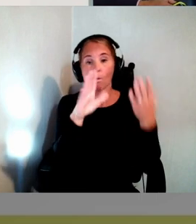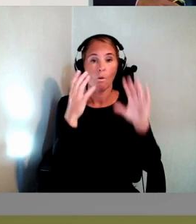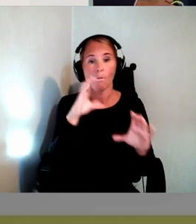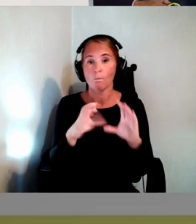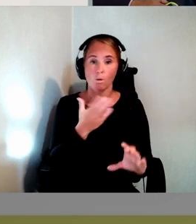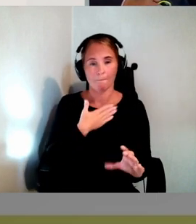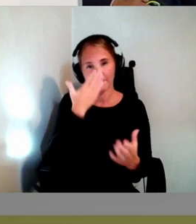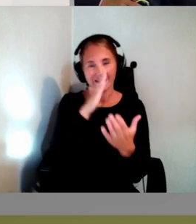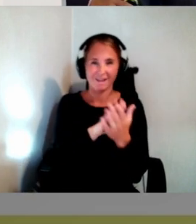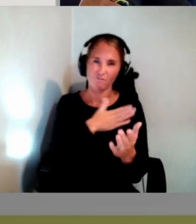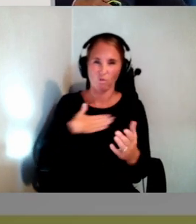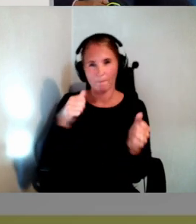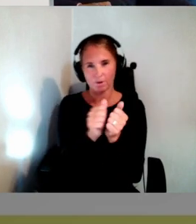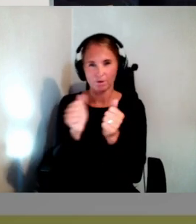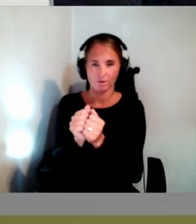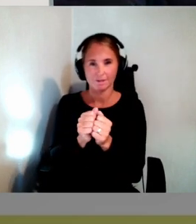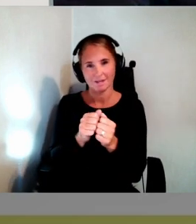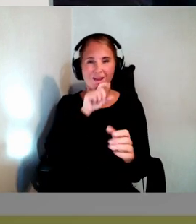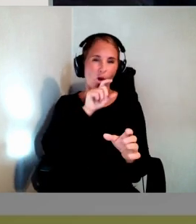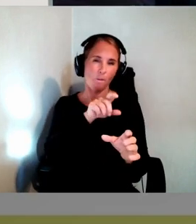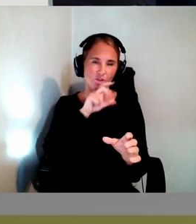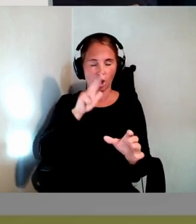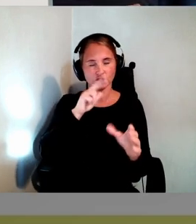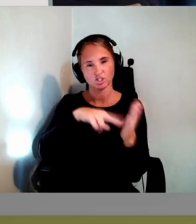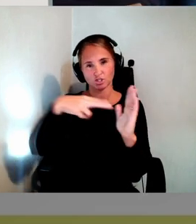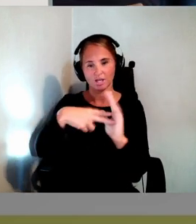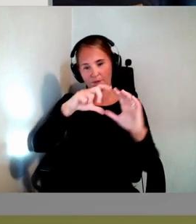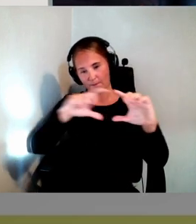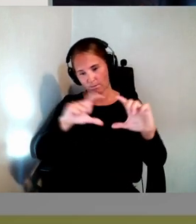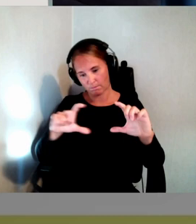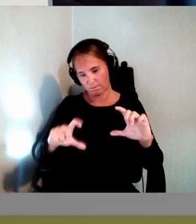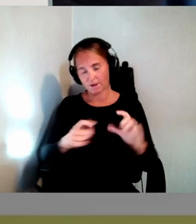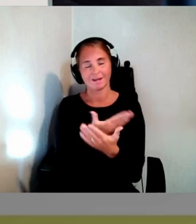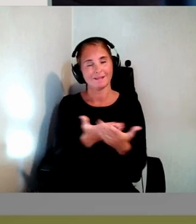I någon sorts kommentarssystem. Då är inte vårt ansvar att lägga allt texter på de bilderna.